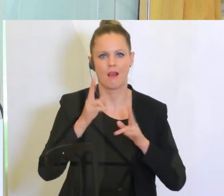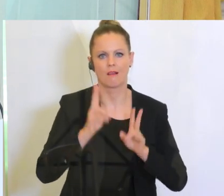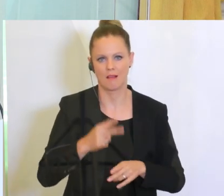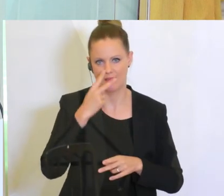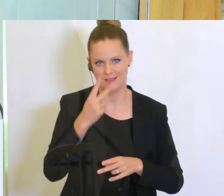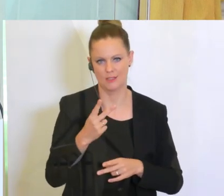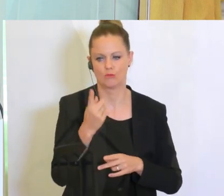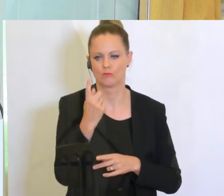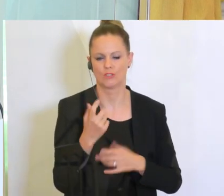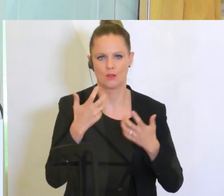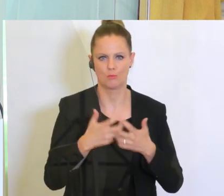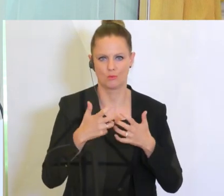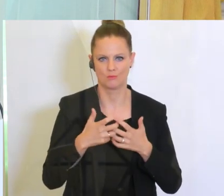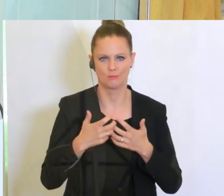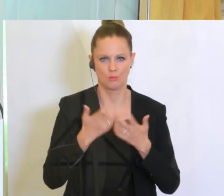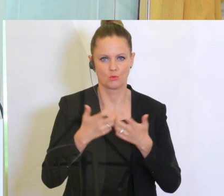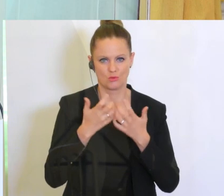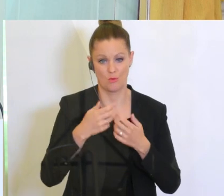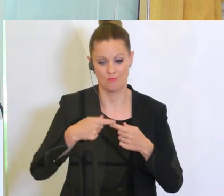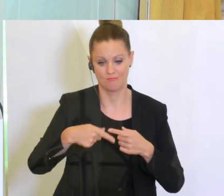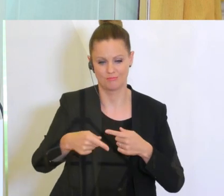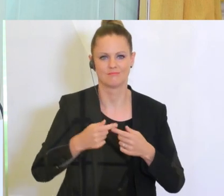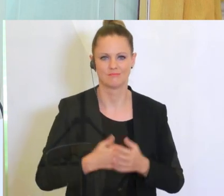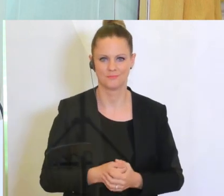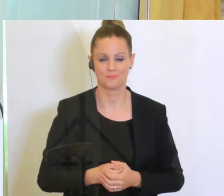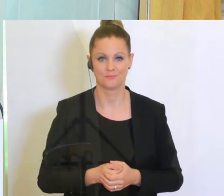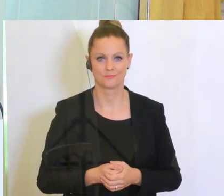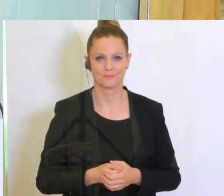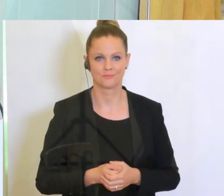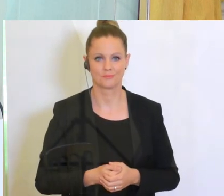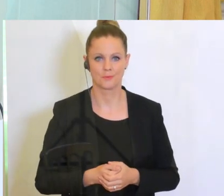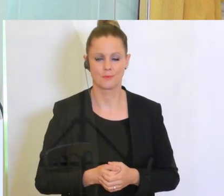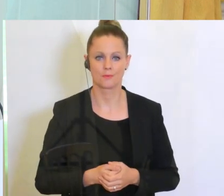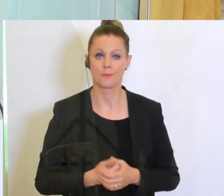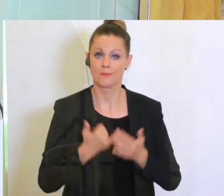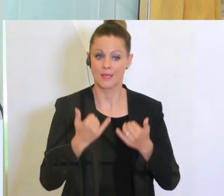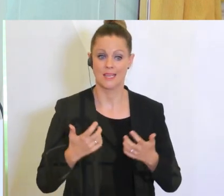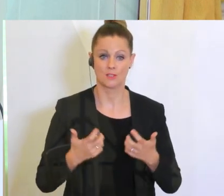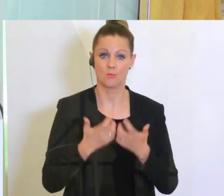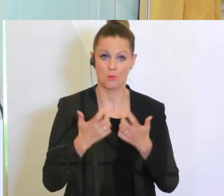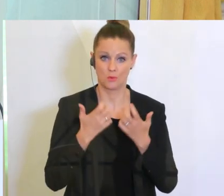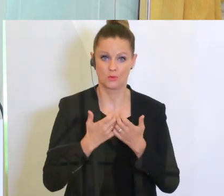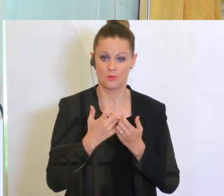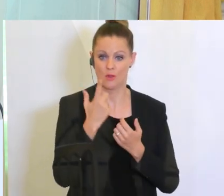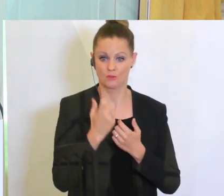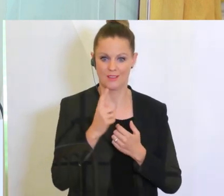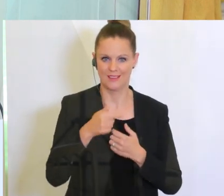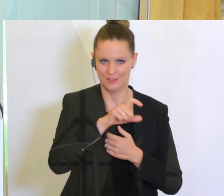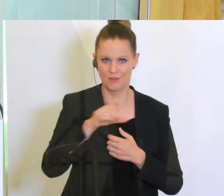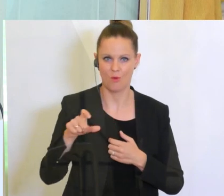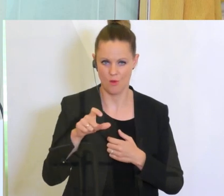Wir sind auch froh, dass wir nicht nur diese Produktionen, die jetzt starten können, nächste Woche starten können,